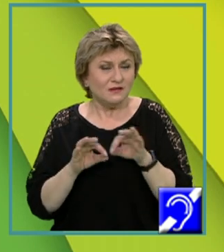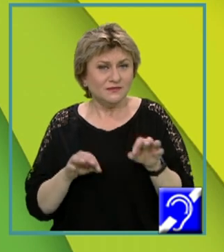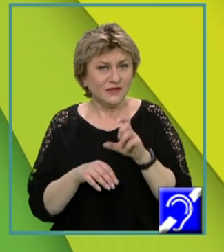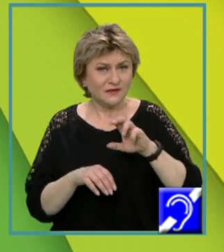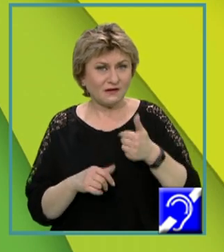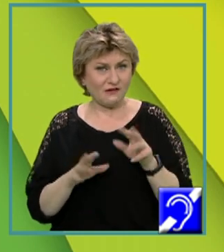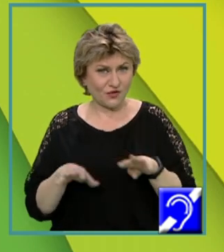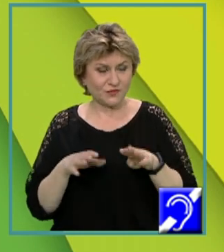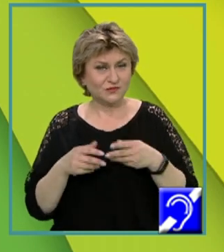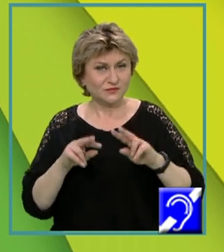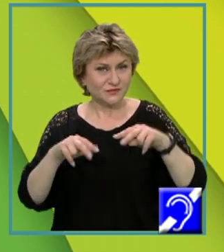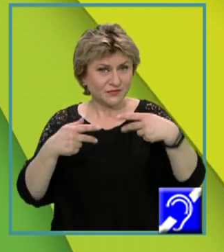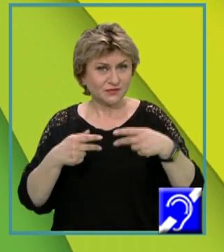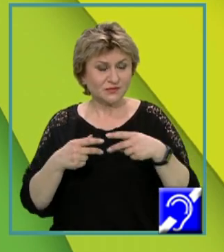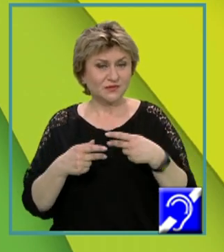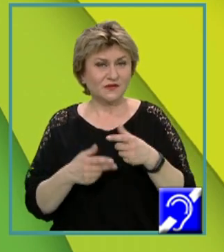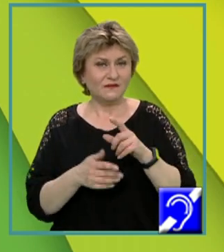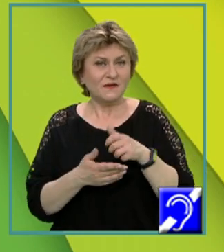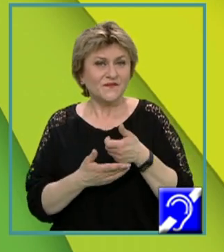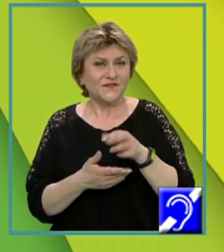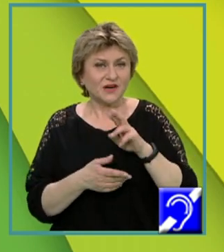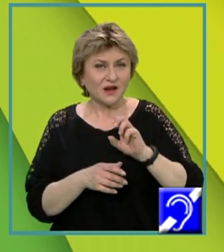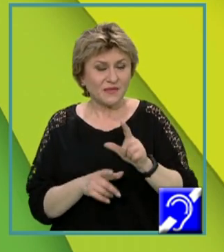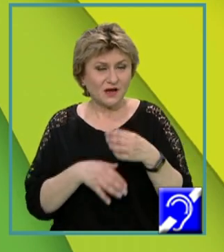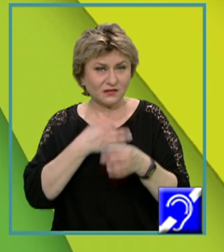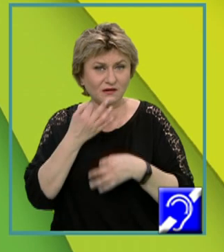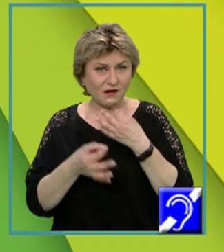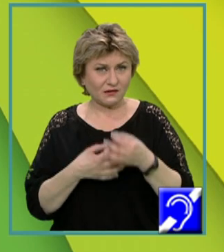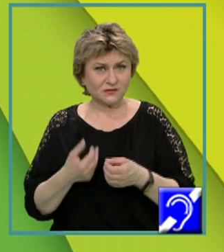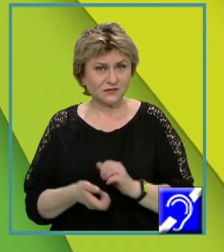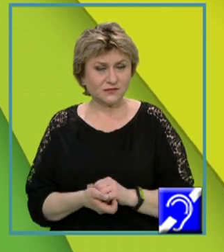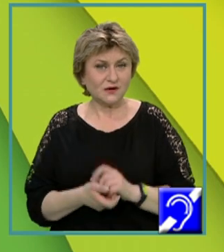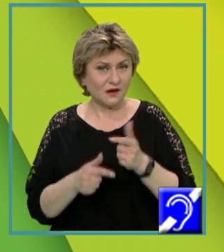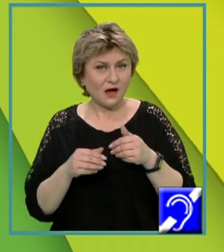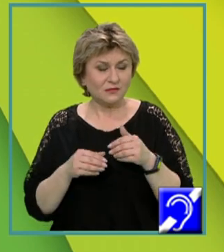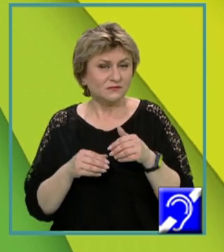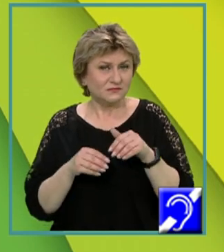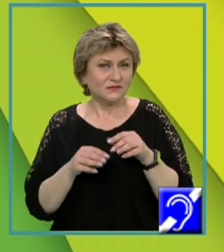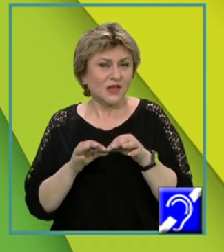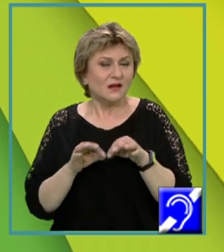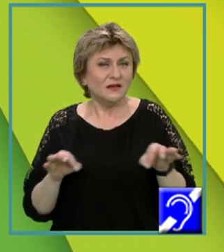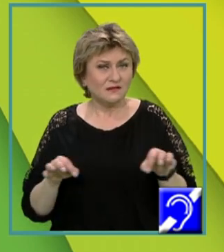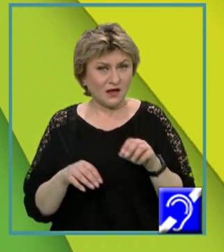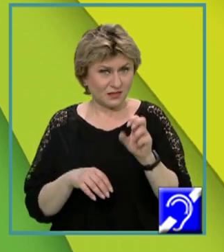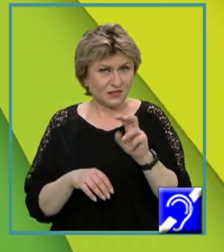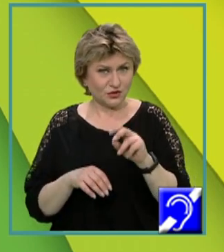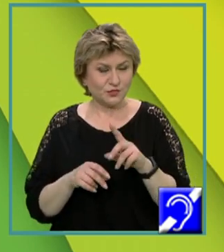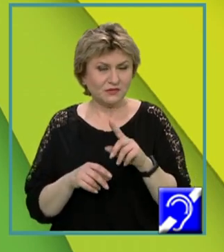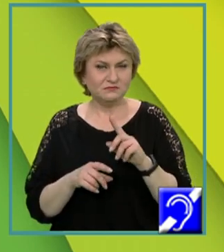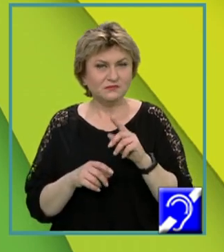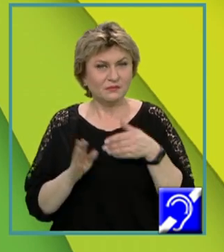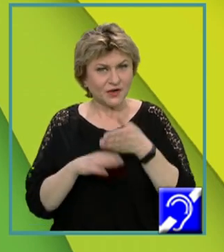fi afișată variabila declarată la linia 13, prin urmare,